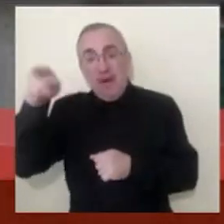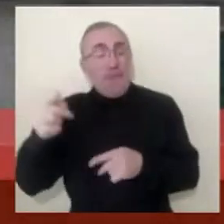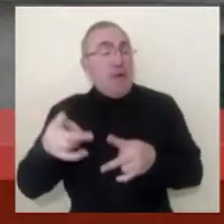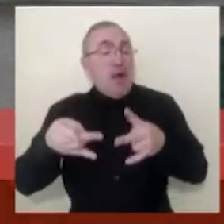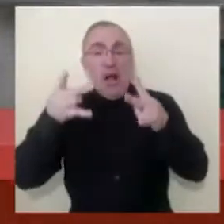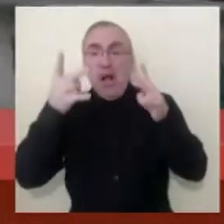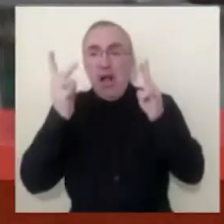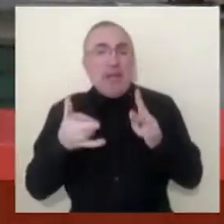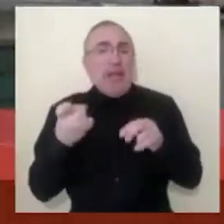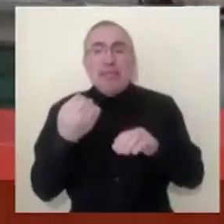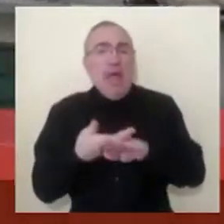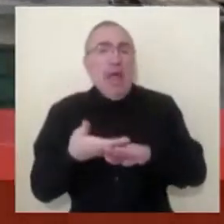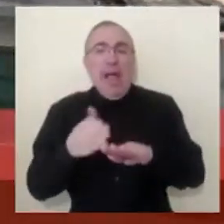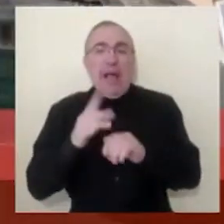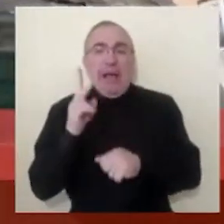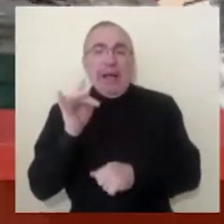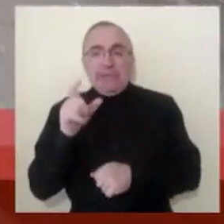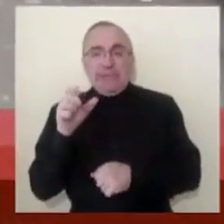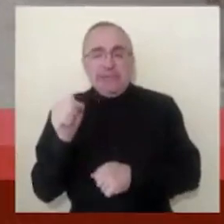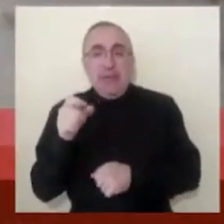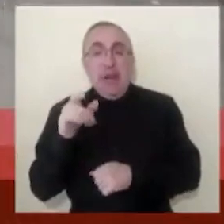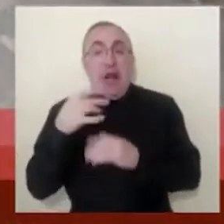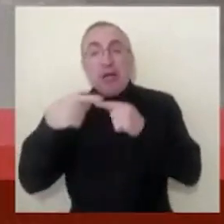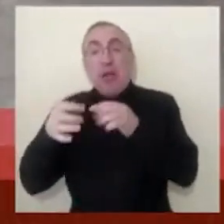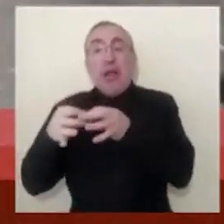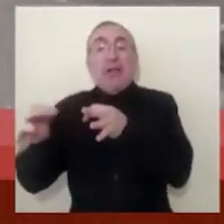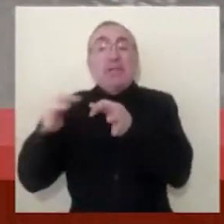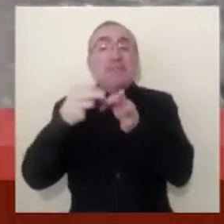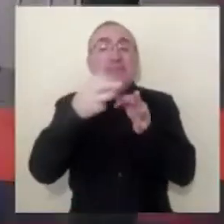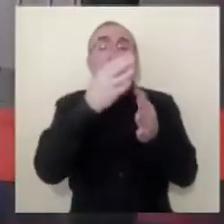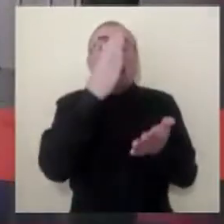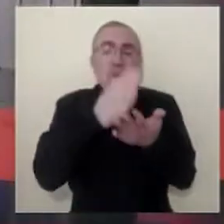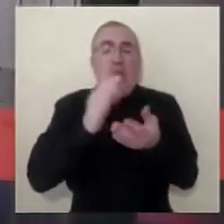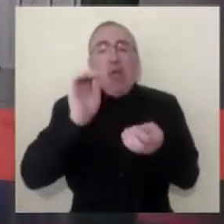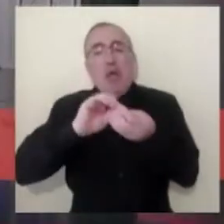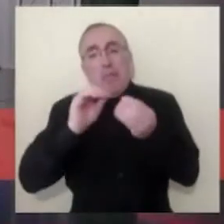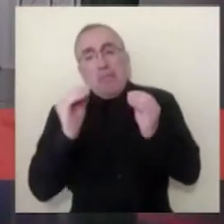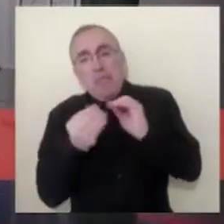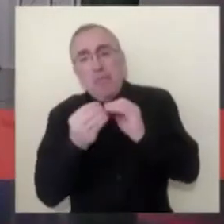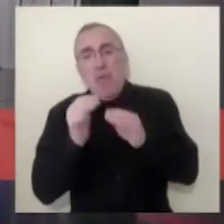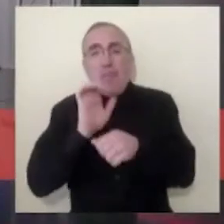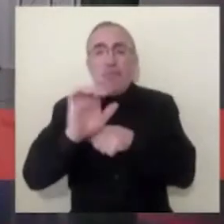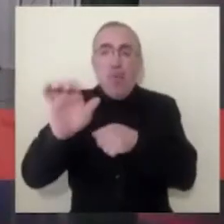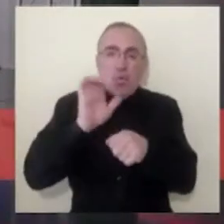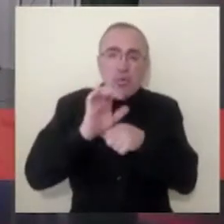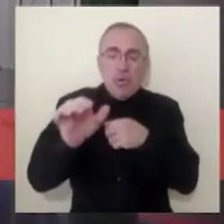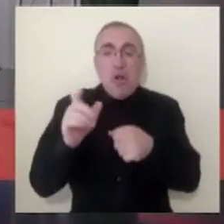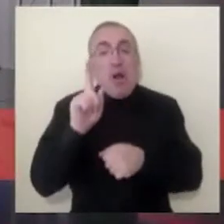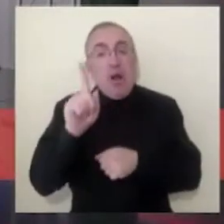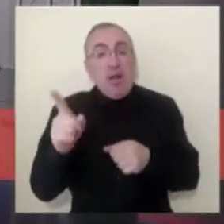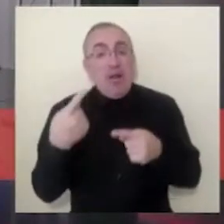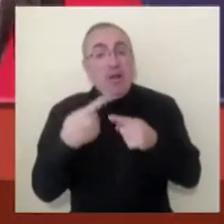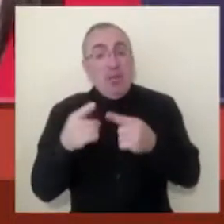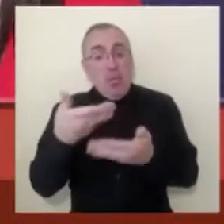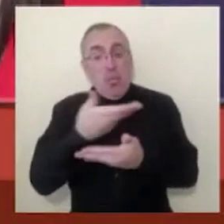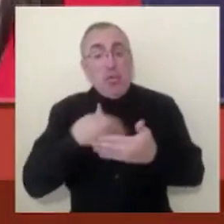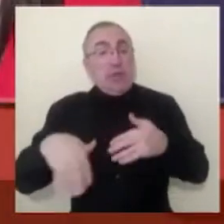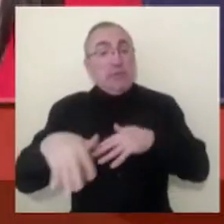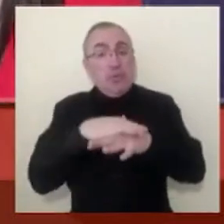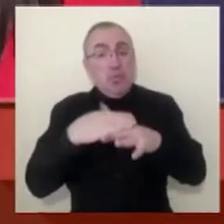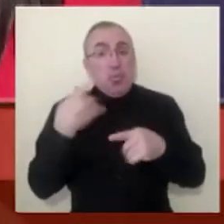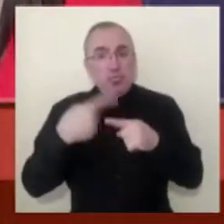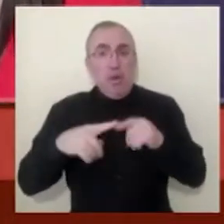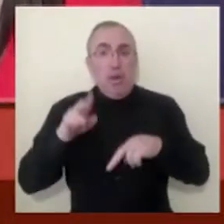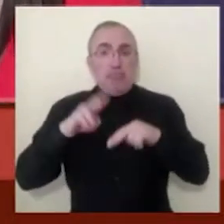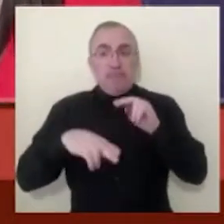інших територіях, зрозуміло, є проблеми з деяким постачанням. Але разом з ним у нас народ такий, що вже налагодили по